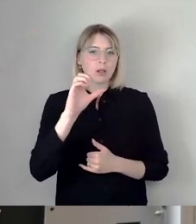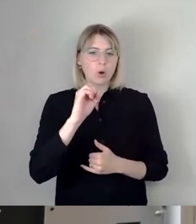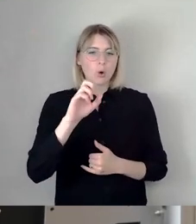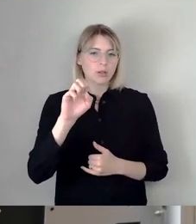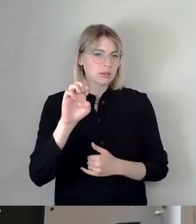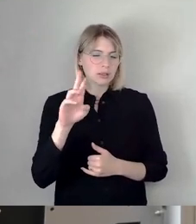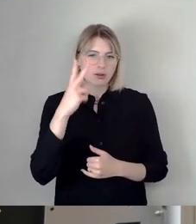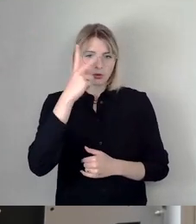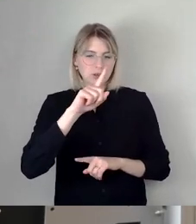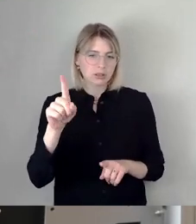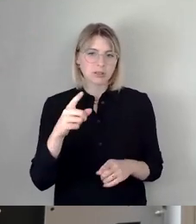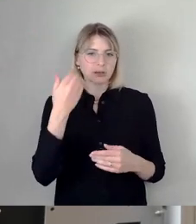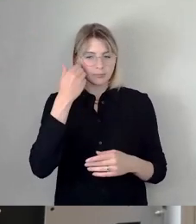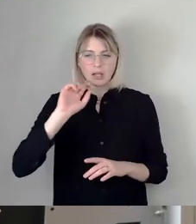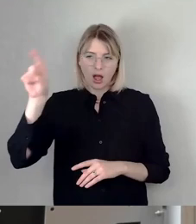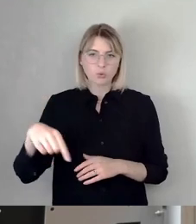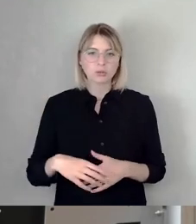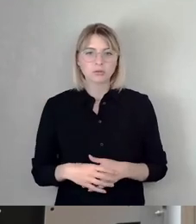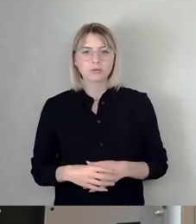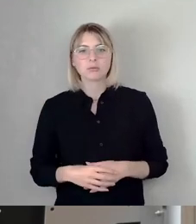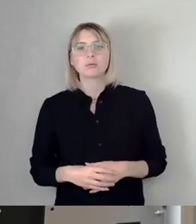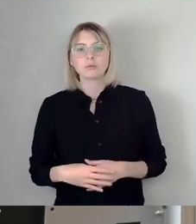Danke. Bitte. Herr Donausser.